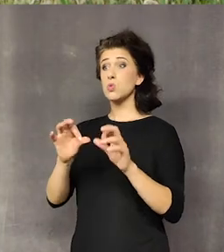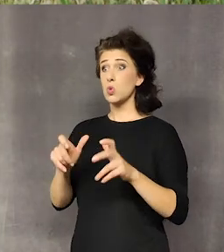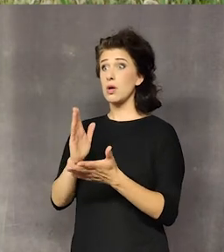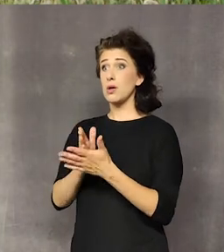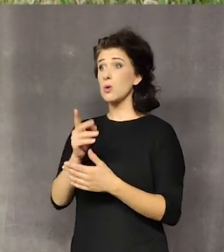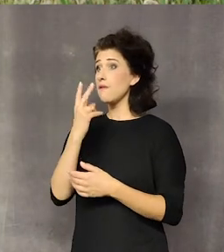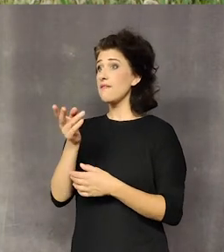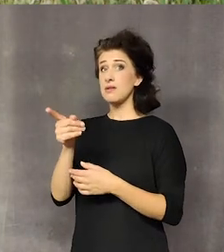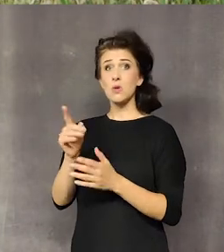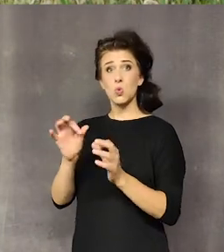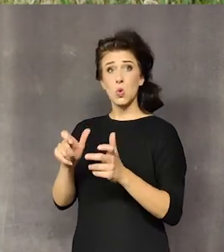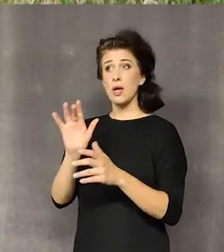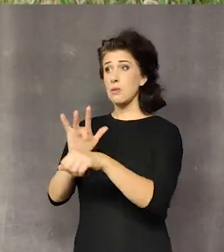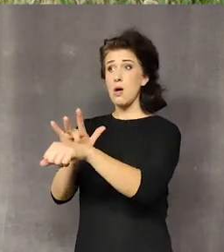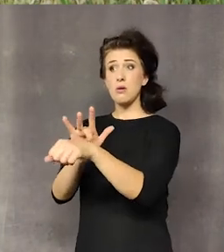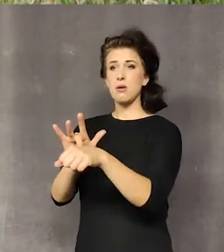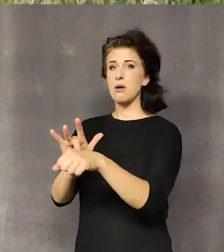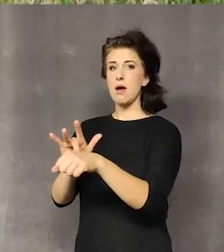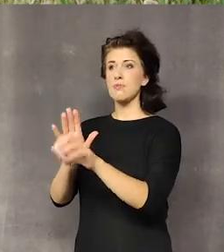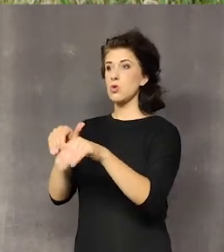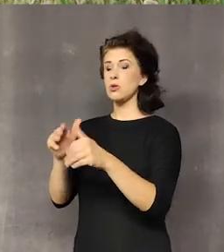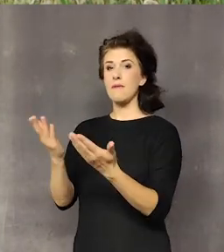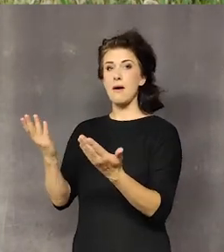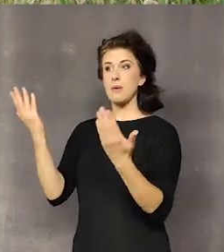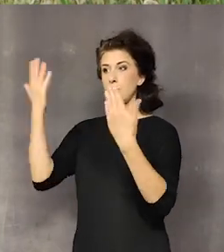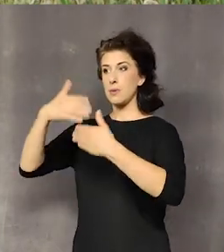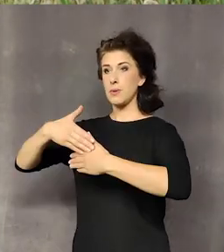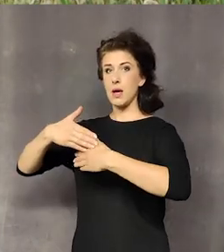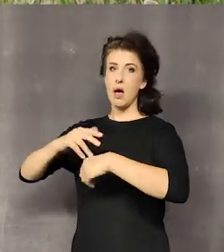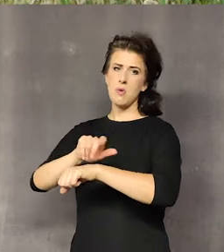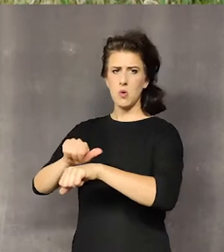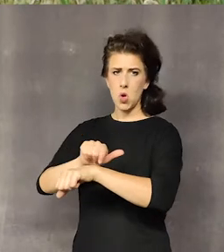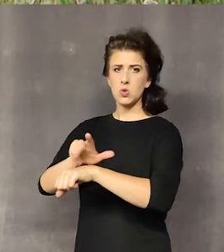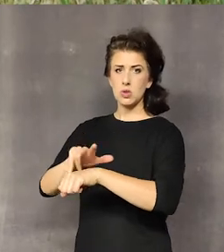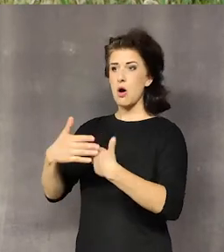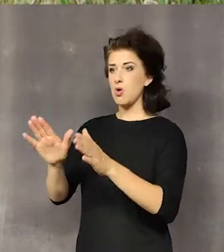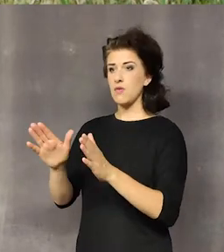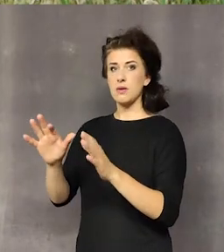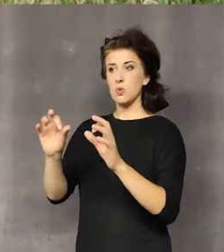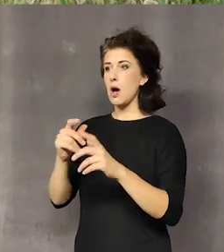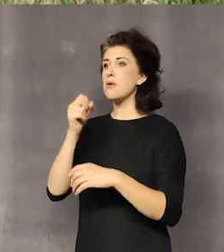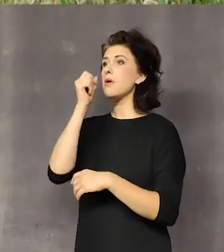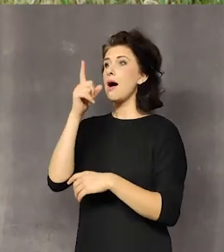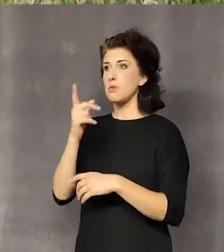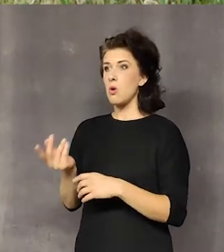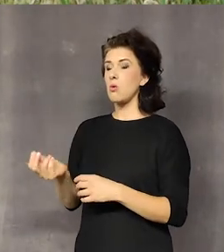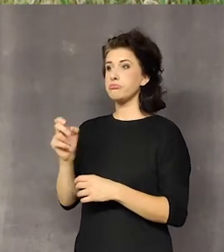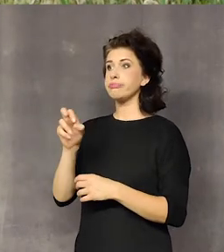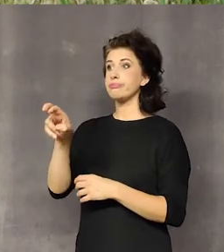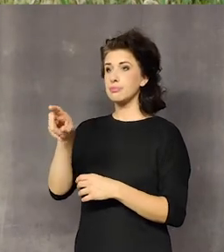go prawie na pieprz, zostawiamy na przykład na parę godzin suszarnię otwartą. Rano przychodzimy,